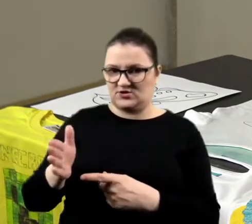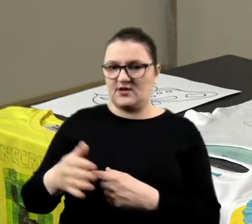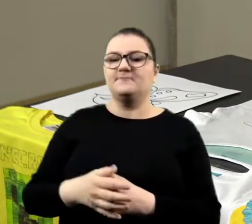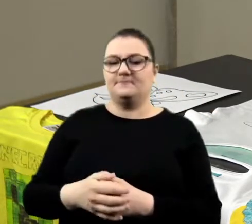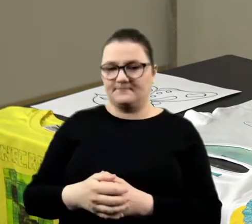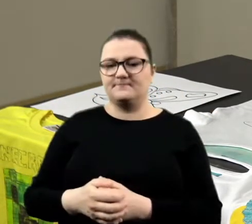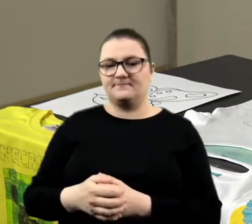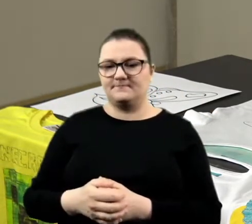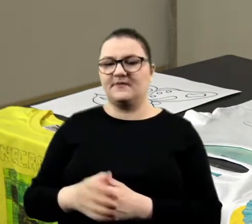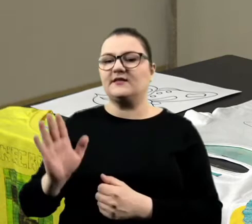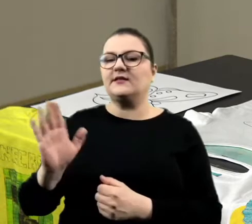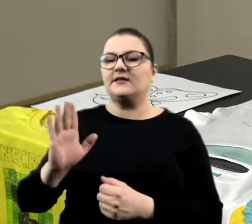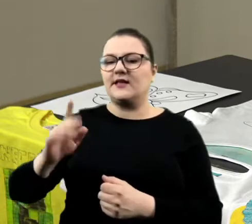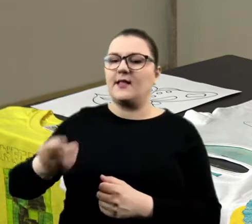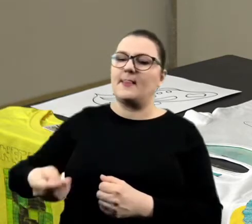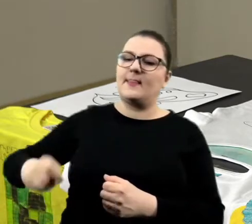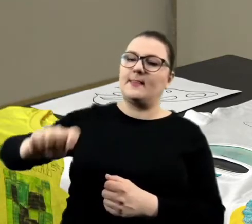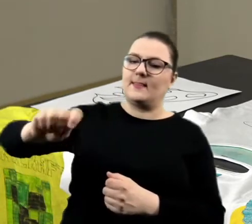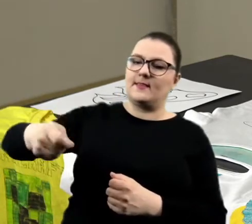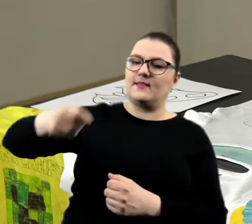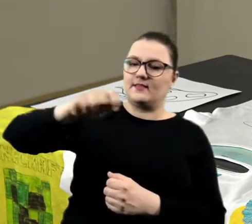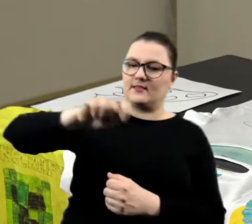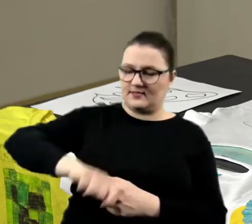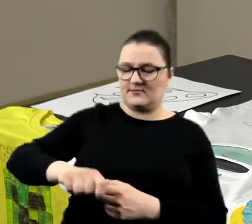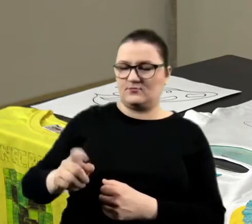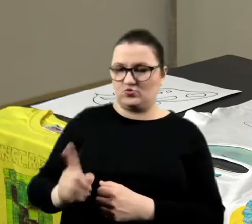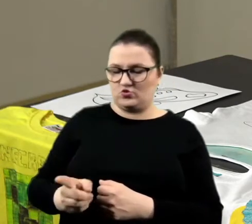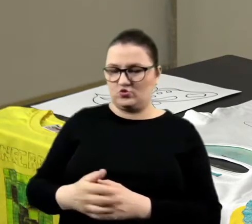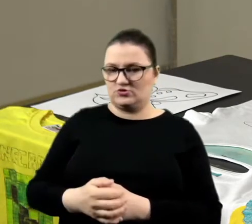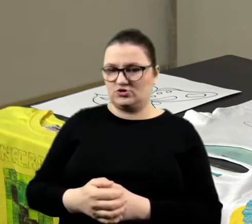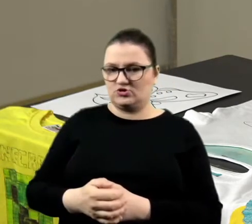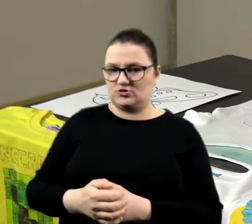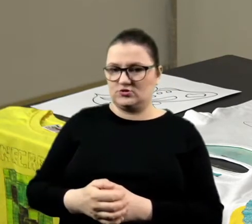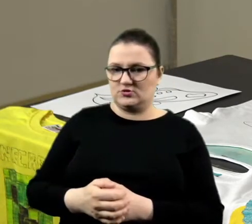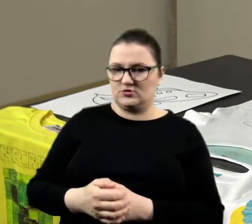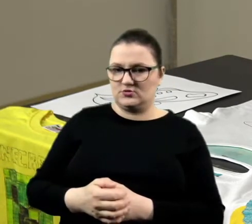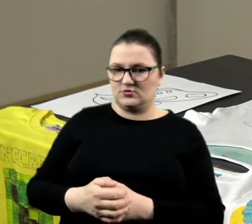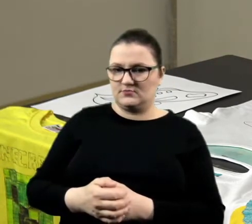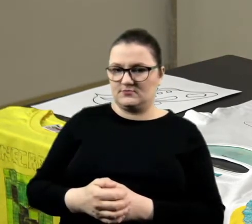Aha. I nie, nie, nie, musisz go tutaj zdjąć. O. Bierzemy stąd farbę.